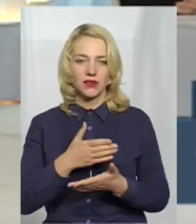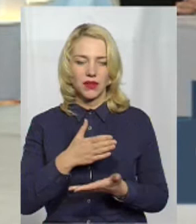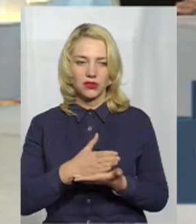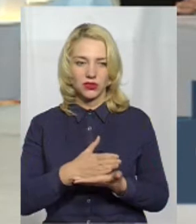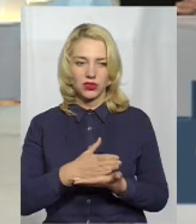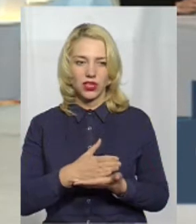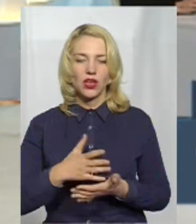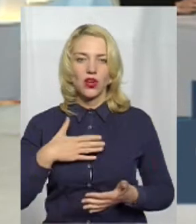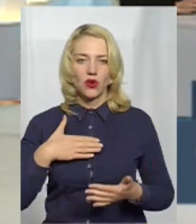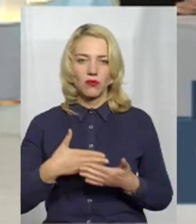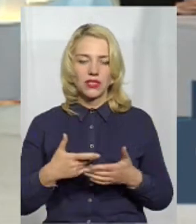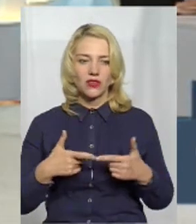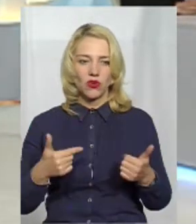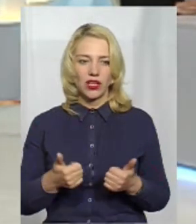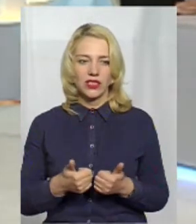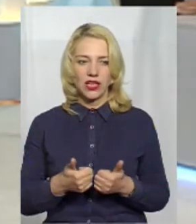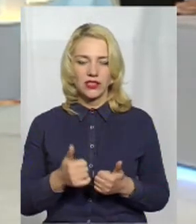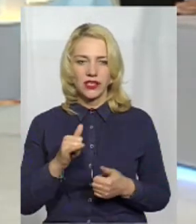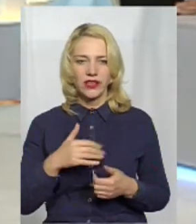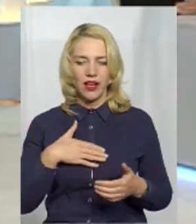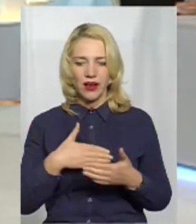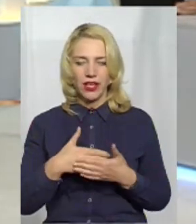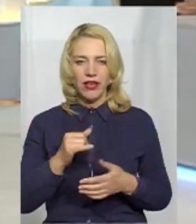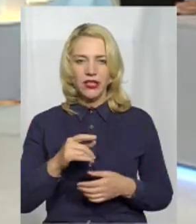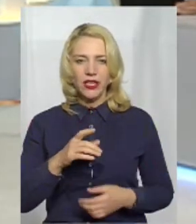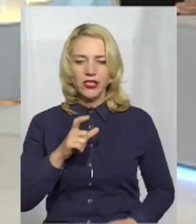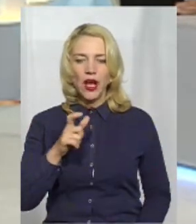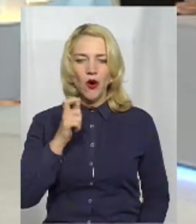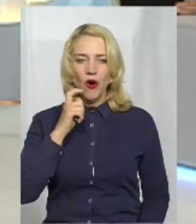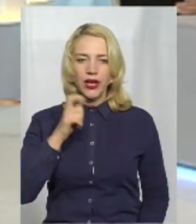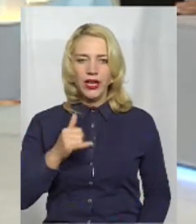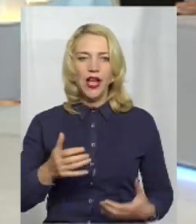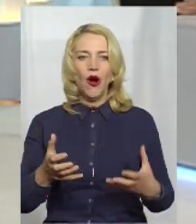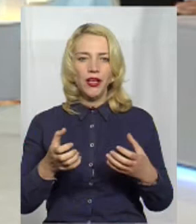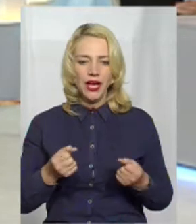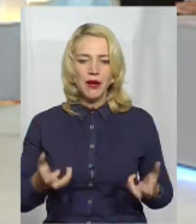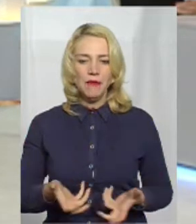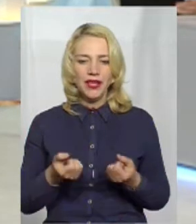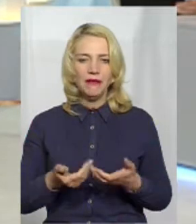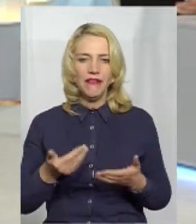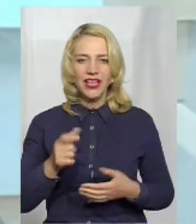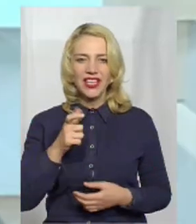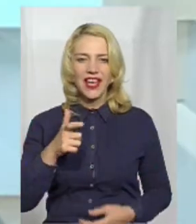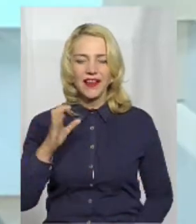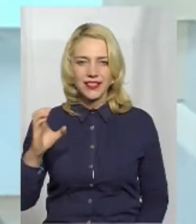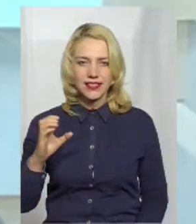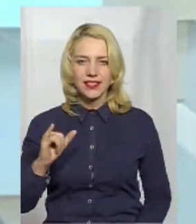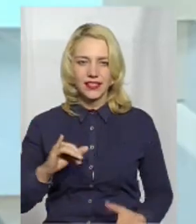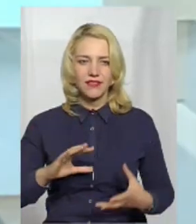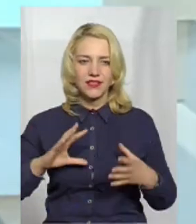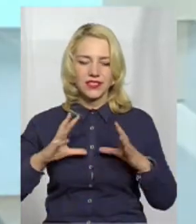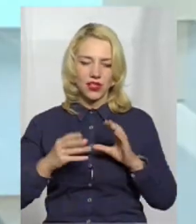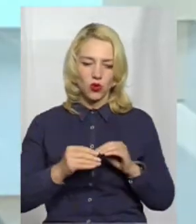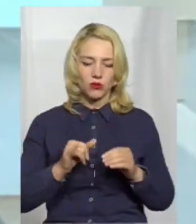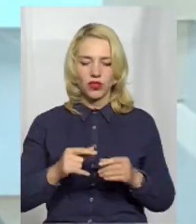і громадські організації, і взагалі активісти з України отримати підтримку від Європейського Союзу, в цілому від